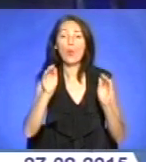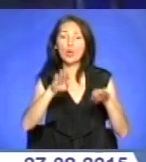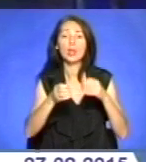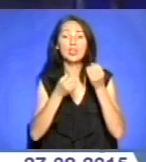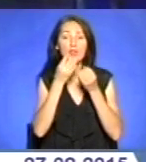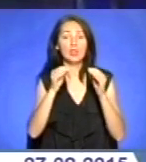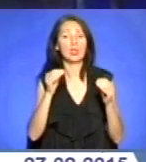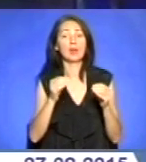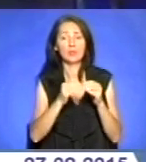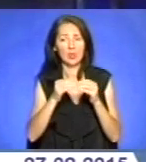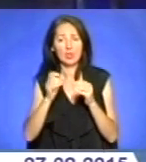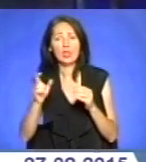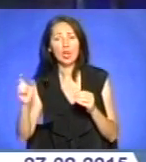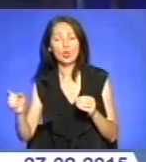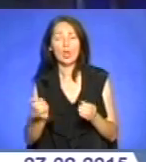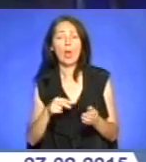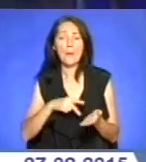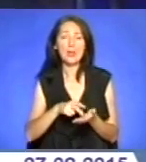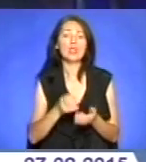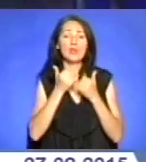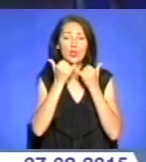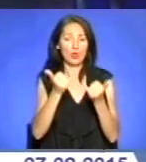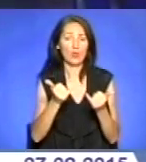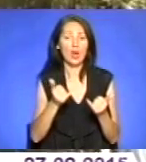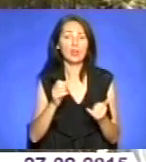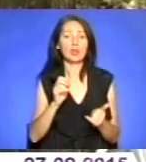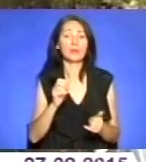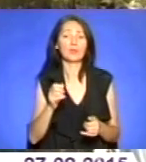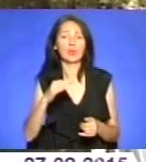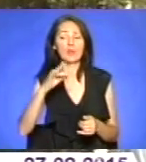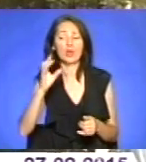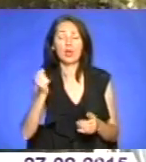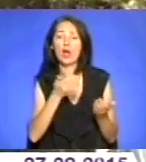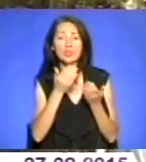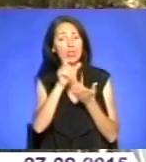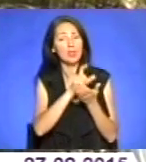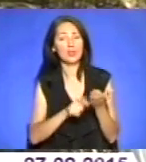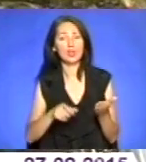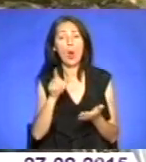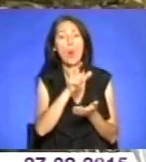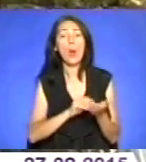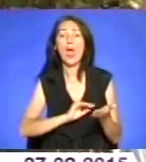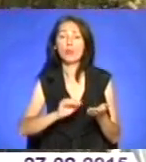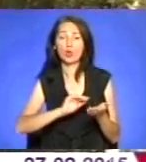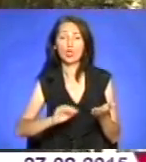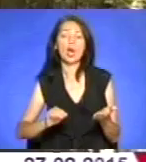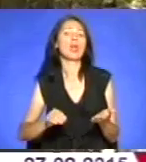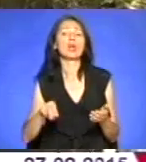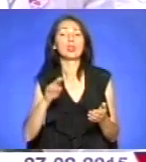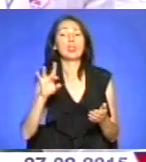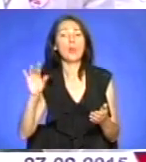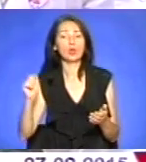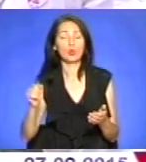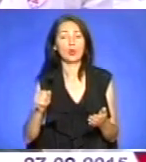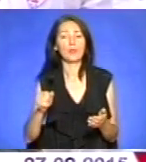поета, читали вірші, адже його слова залишаються актуальними. Поет, прозаїк, драматург, вчений, етнограф,